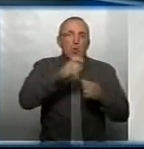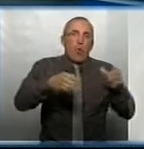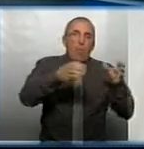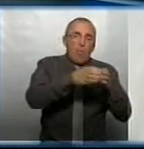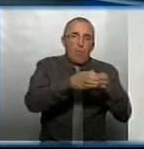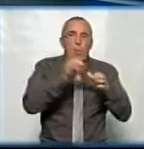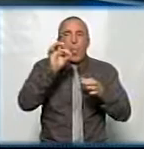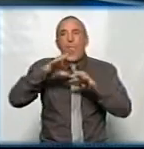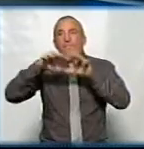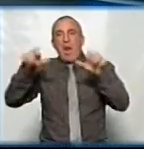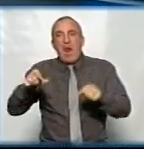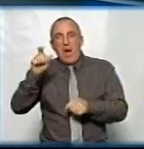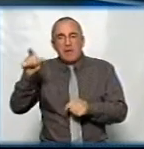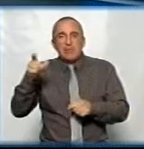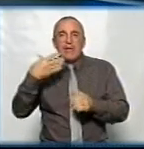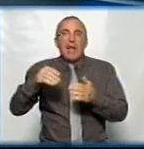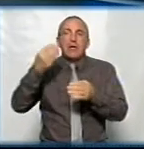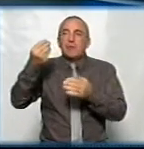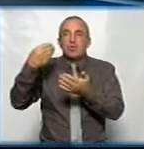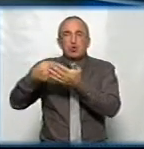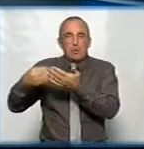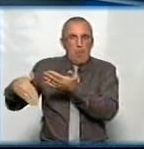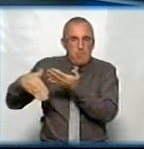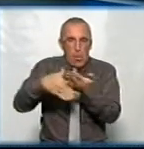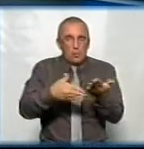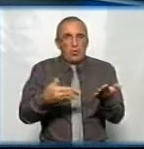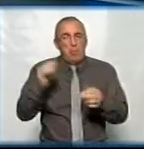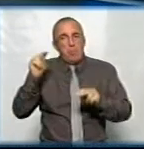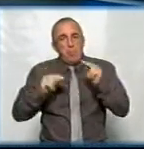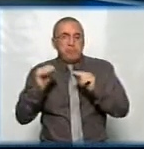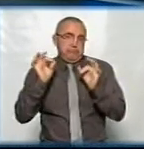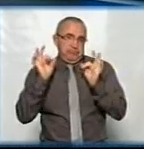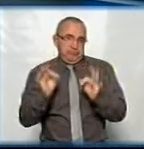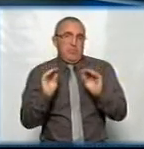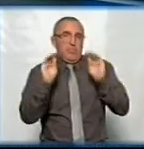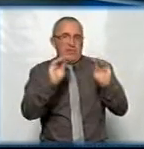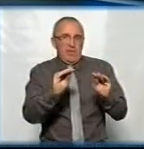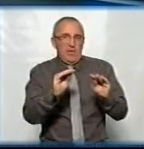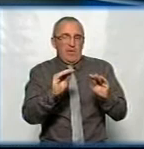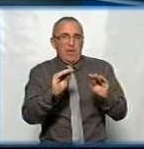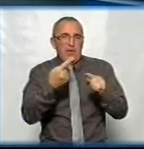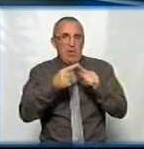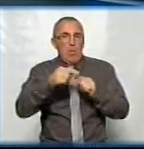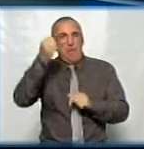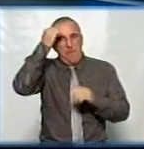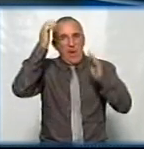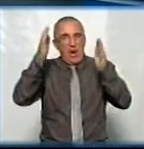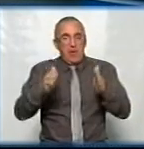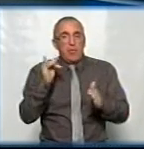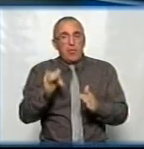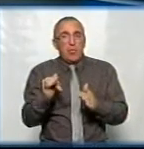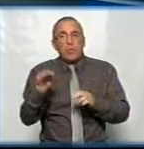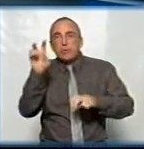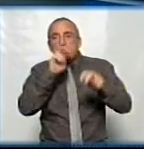поддержки у властей или у спонсоров, которые посчитают доцельным этот памятник, да, і будуть искать